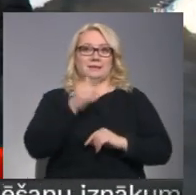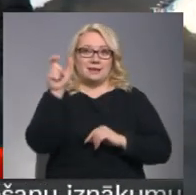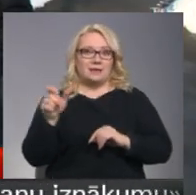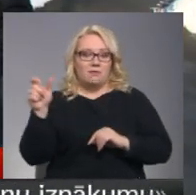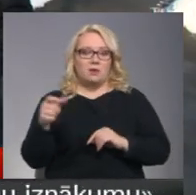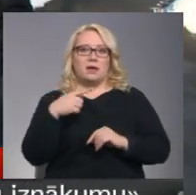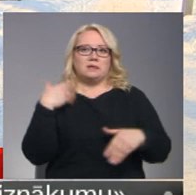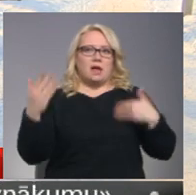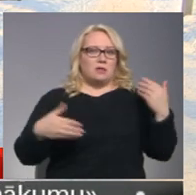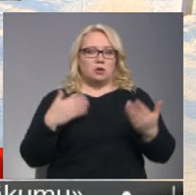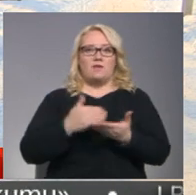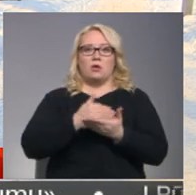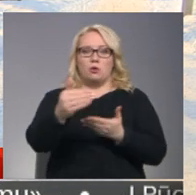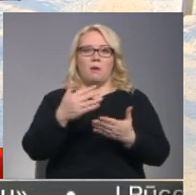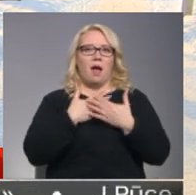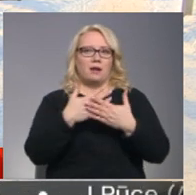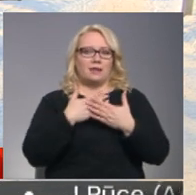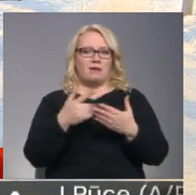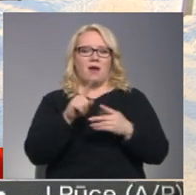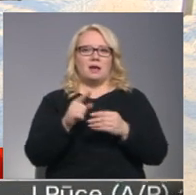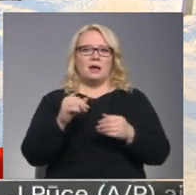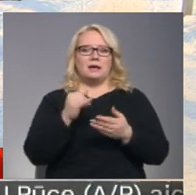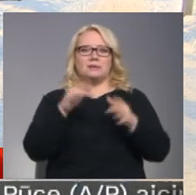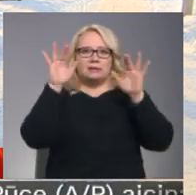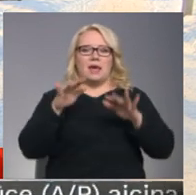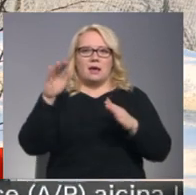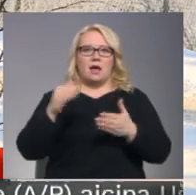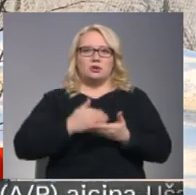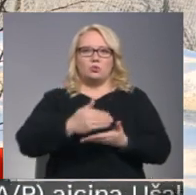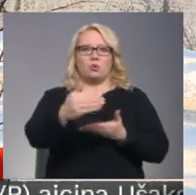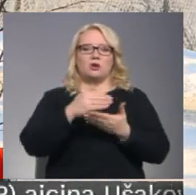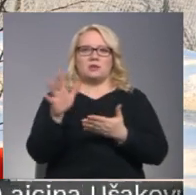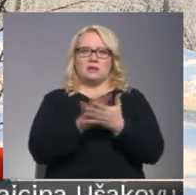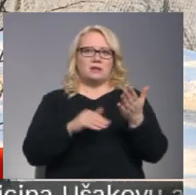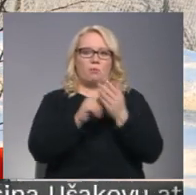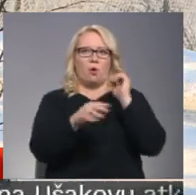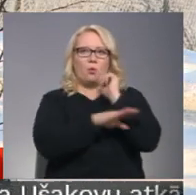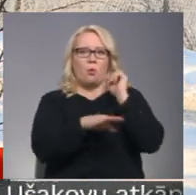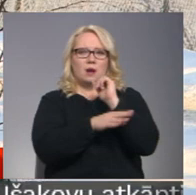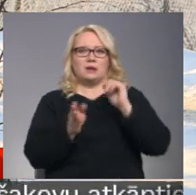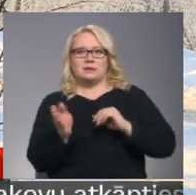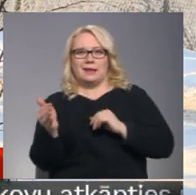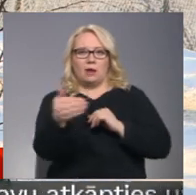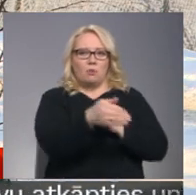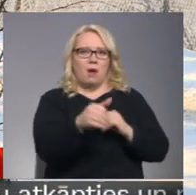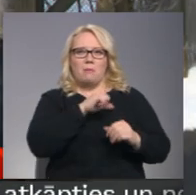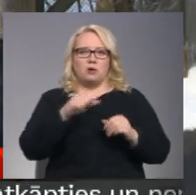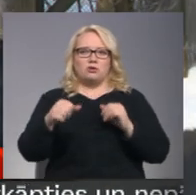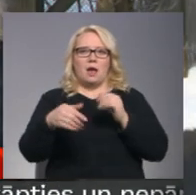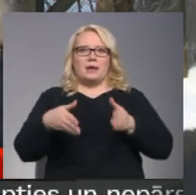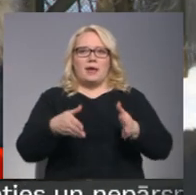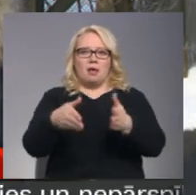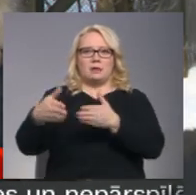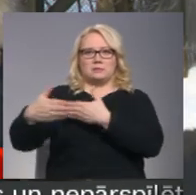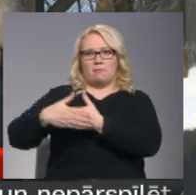Ērenpreis satrauc vai turpmāk intensīvāka sniegas čūrēšana nesebojās kokus, kas kūdīgas ielas līkumā aug pašā ielas malā. Ja